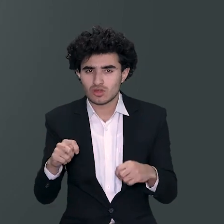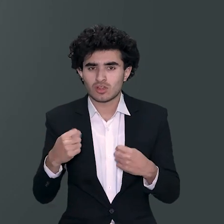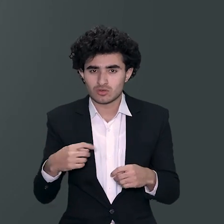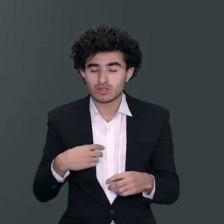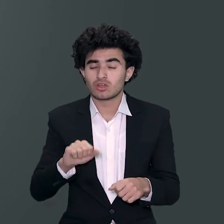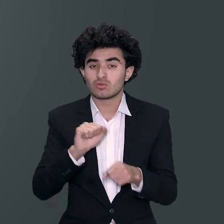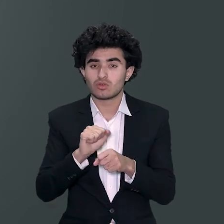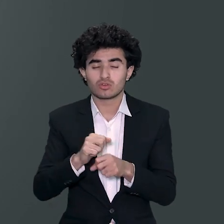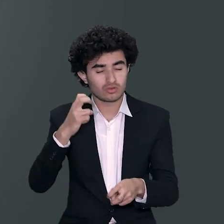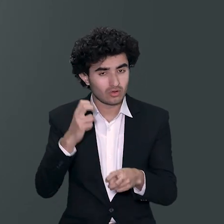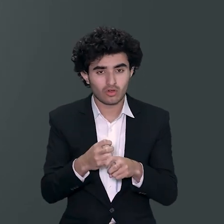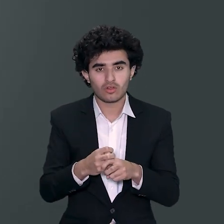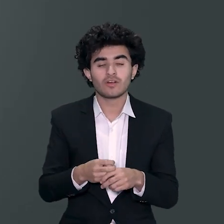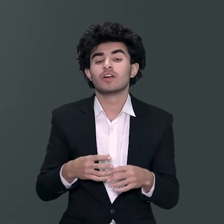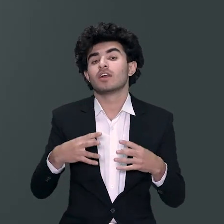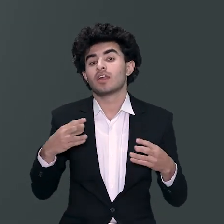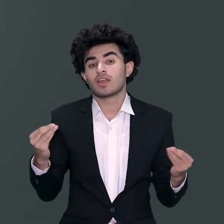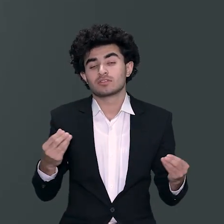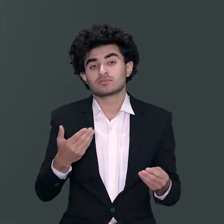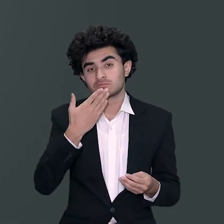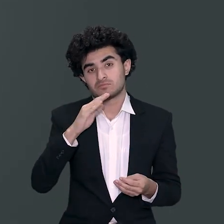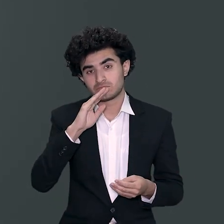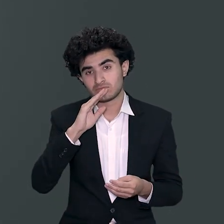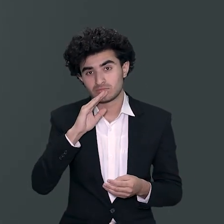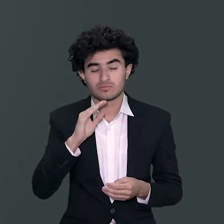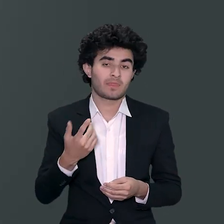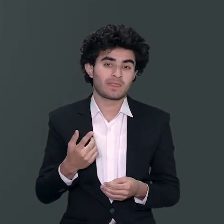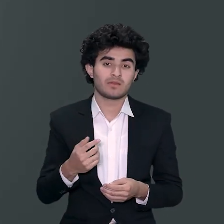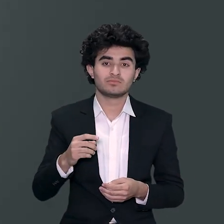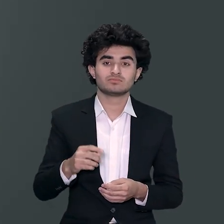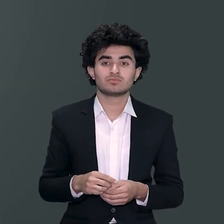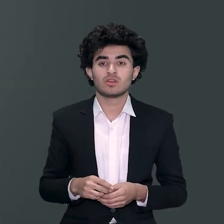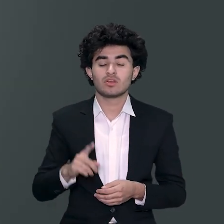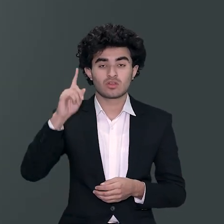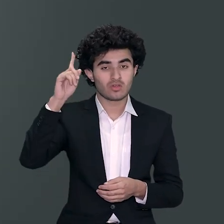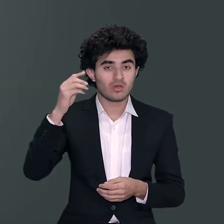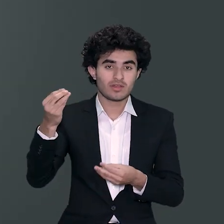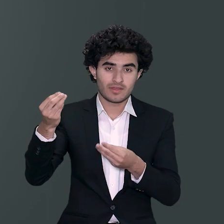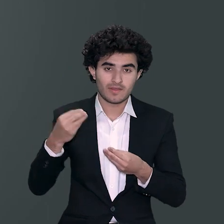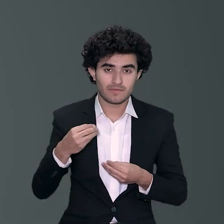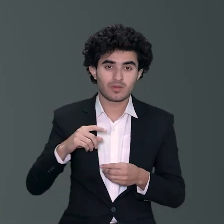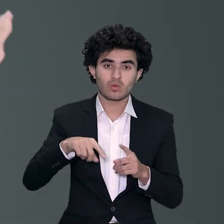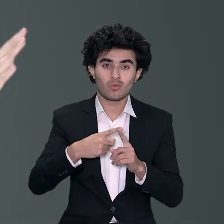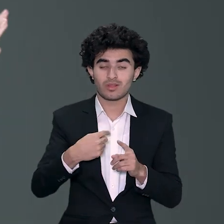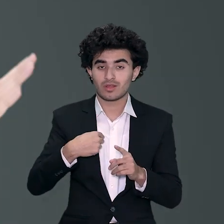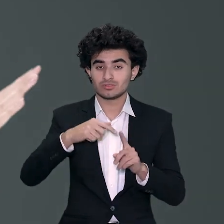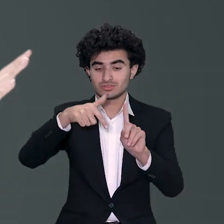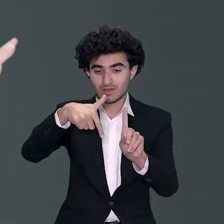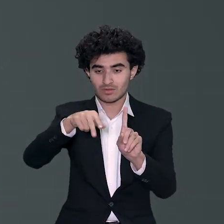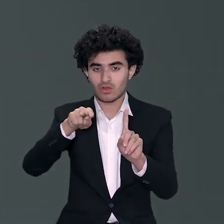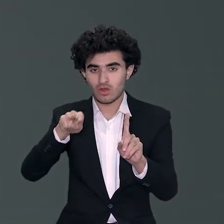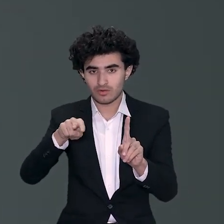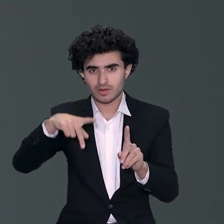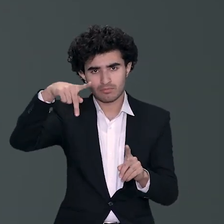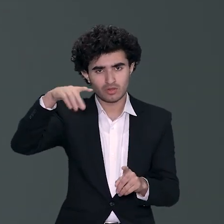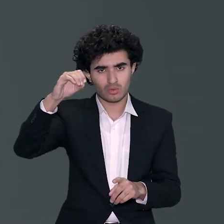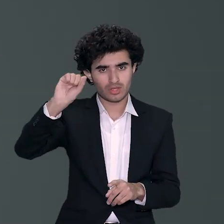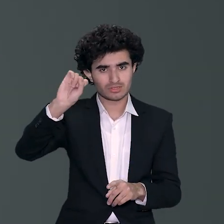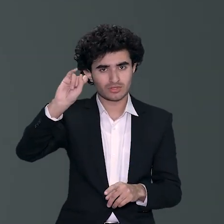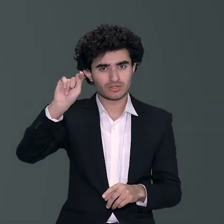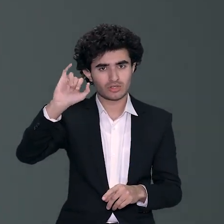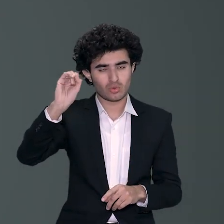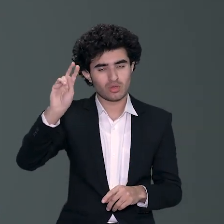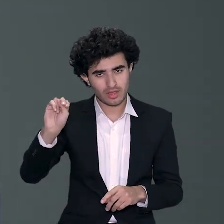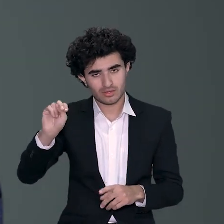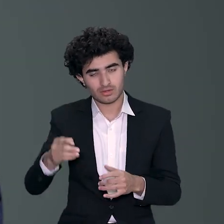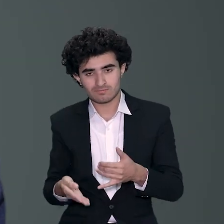یہاں پہ جانا ہے مجھے اس ہاؤسٹل میں جانا ہے تو اللہ کا کرنا ایسا ہوا کہ وہ بچہ سیونٹین ہنڈرت پوزیشن سے سیدھر اس